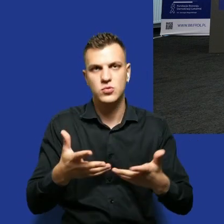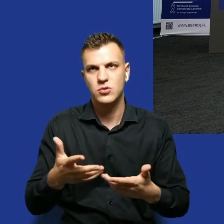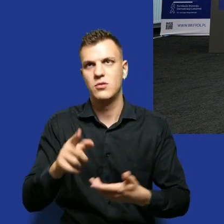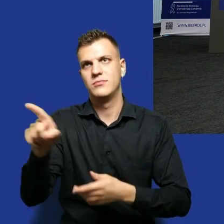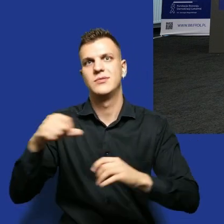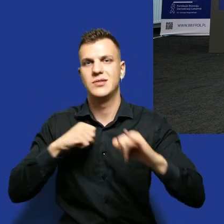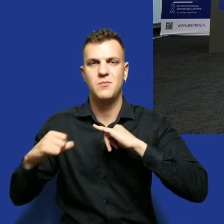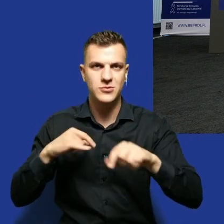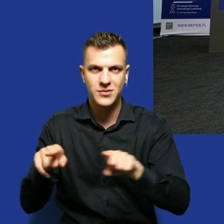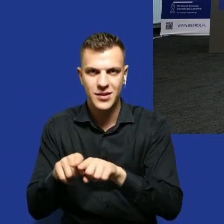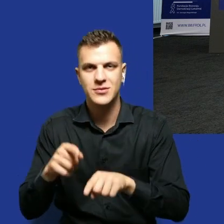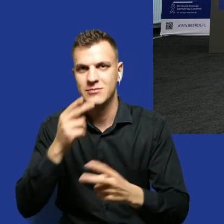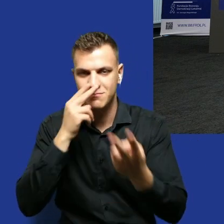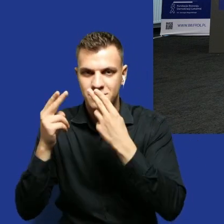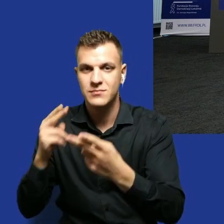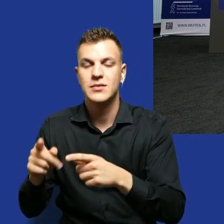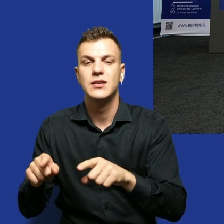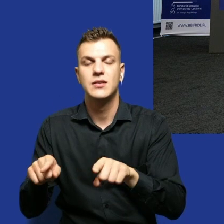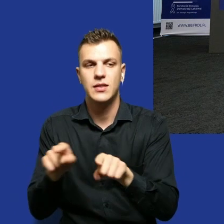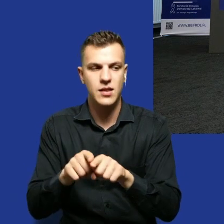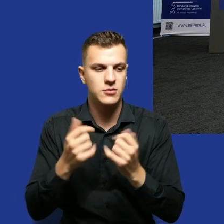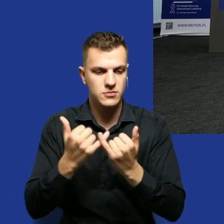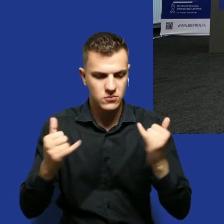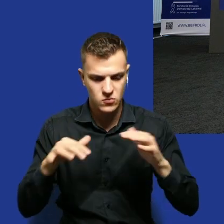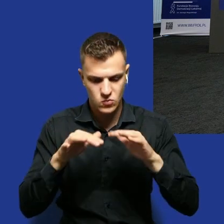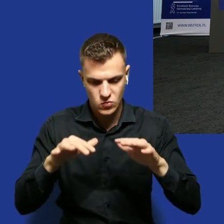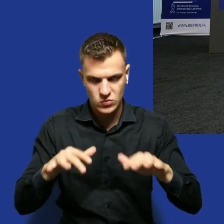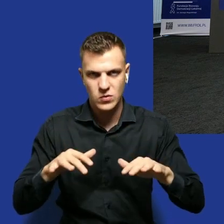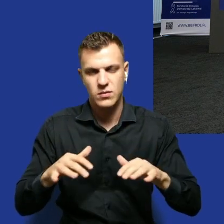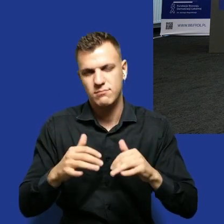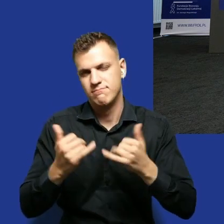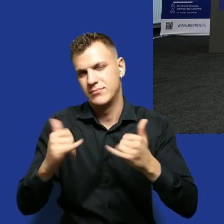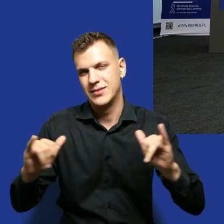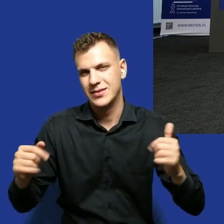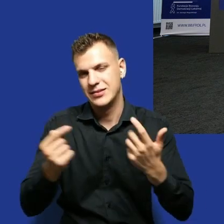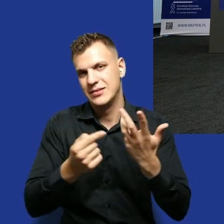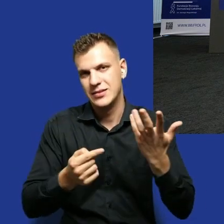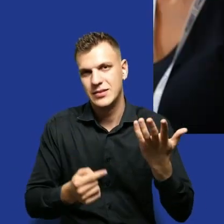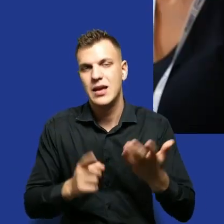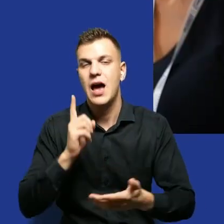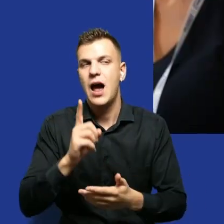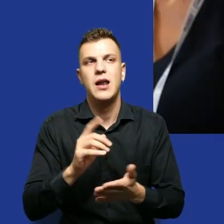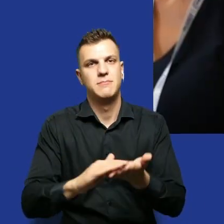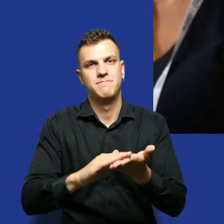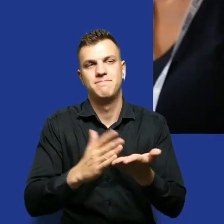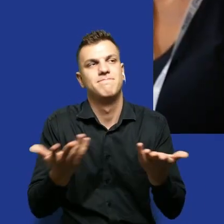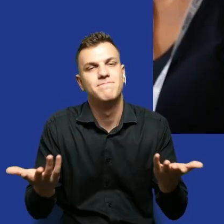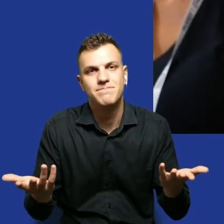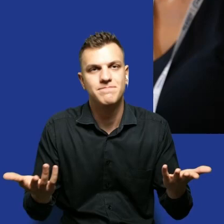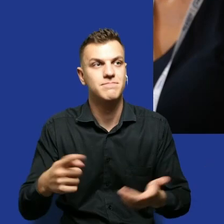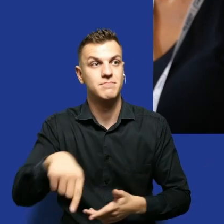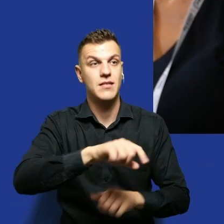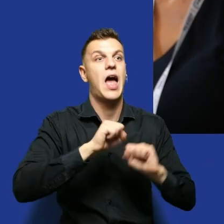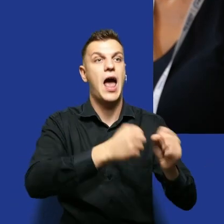oczywiście różnego rodzaju inicjatyw, przepraszam, ale ze strony nas, aktywistów, aktywistek też wychodzą